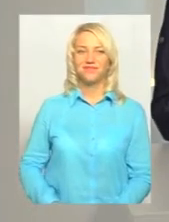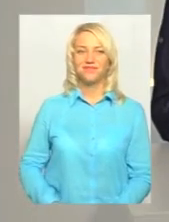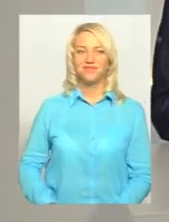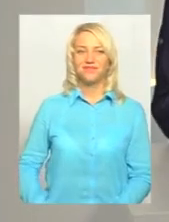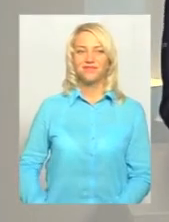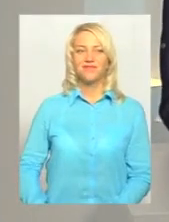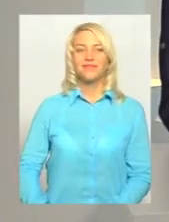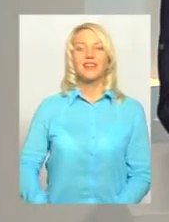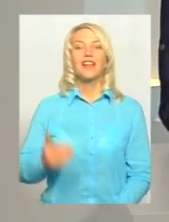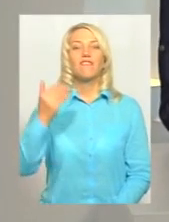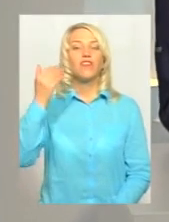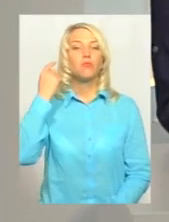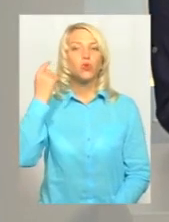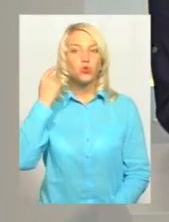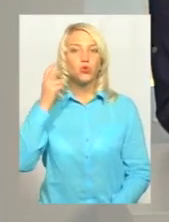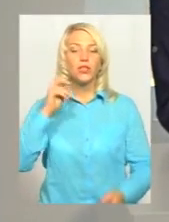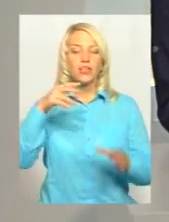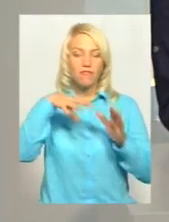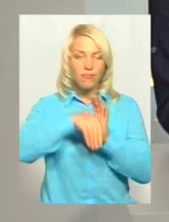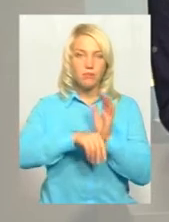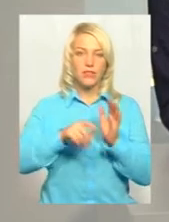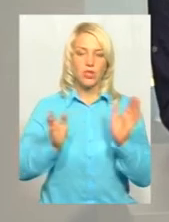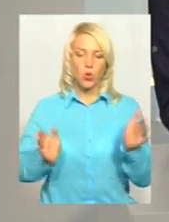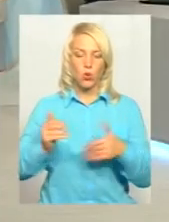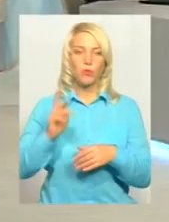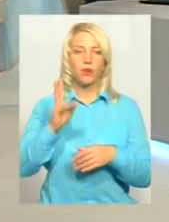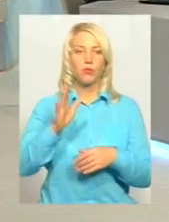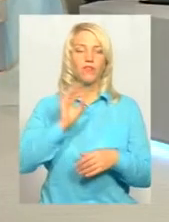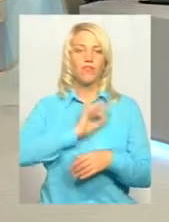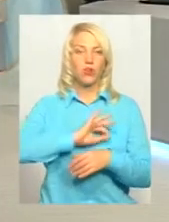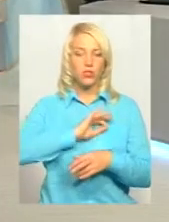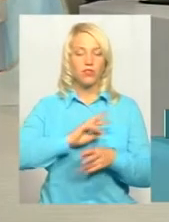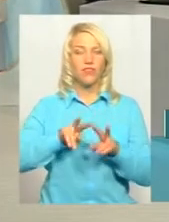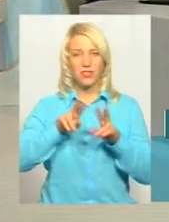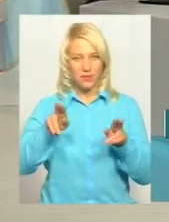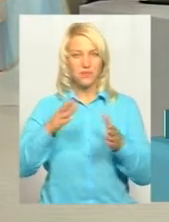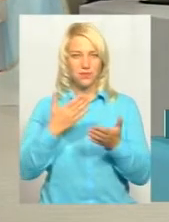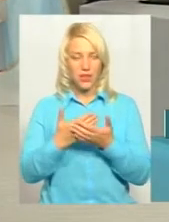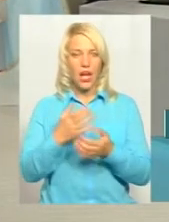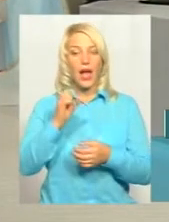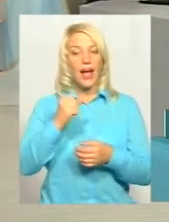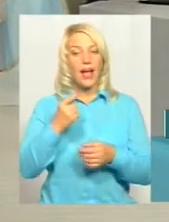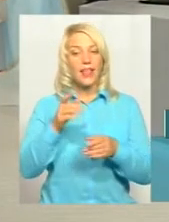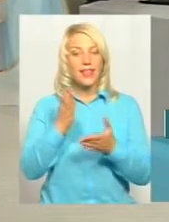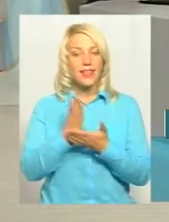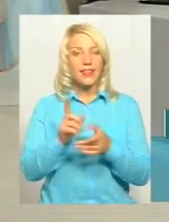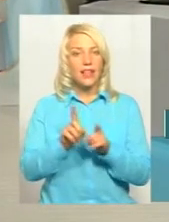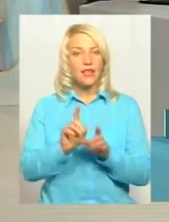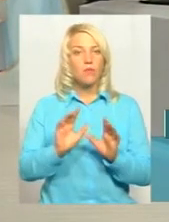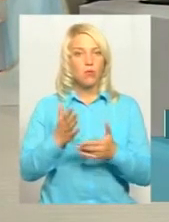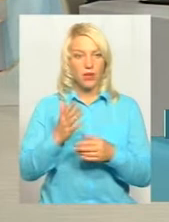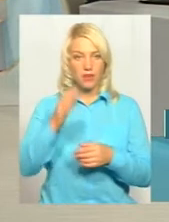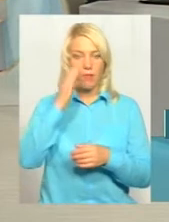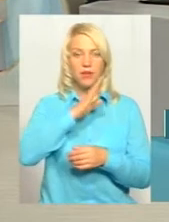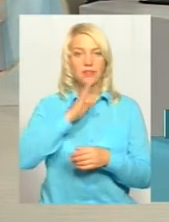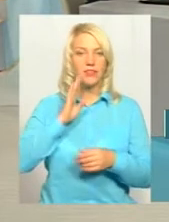Ми почули, що і в міст коробки, те, як вона буде використовуватись, дуже значною мірою подібне. Але от такий момент, що в Канаді батьки мають